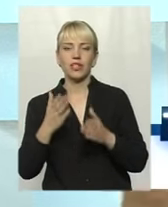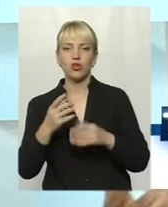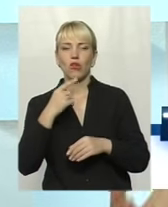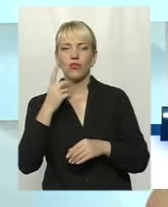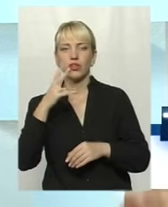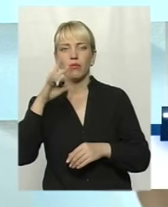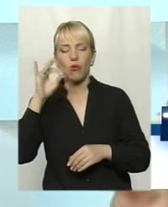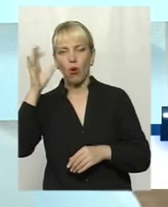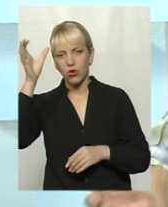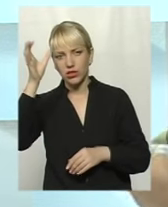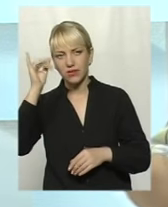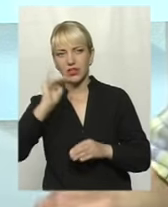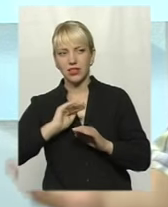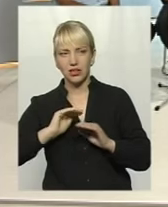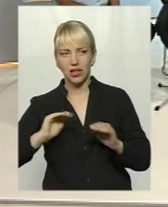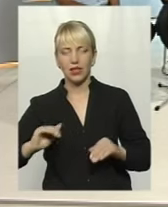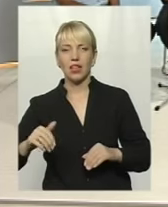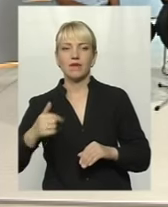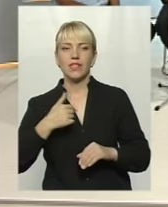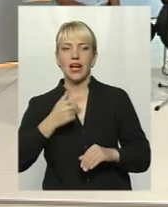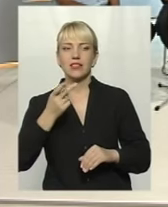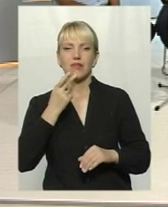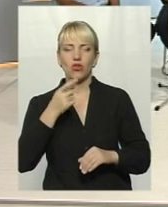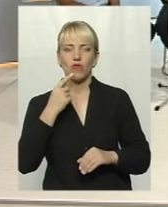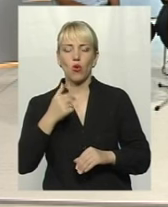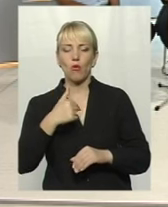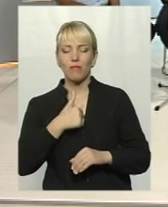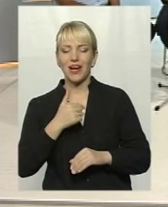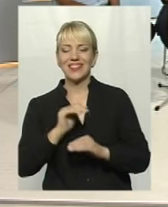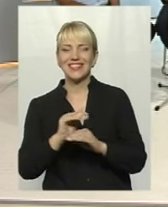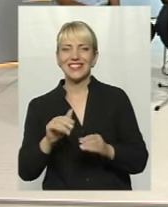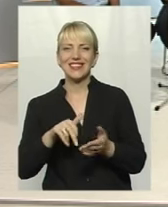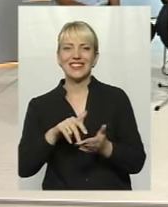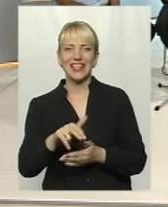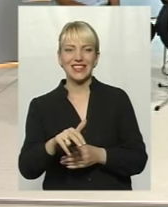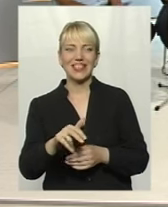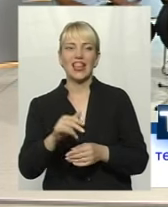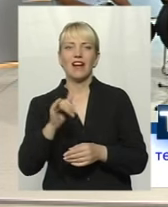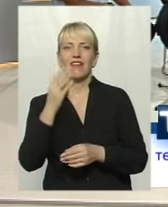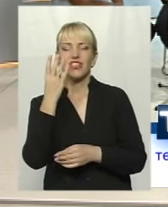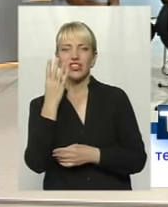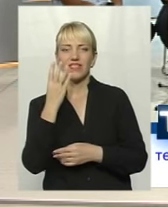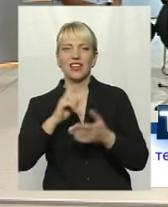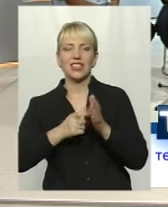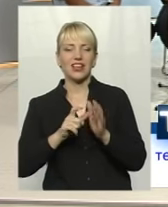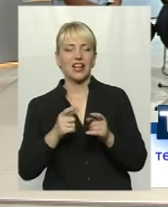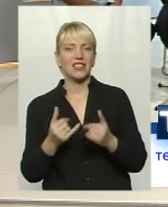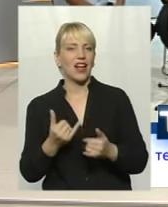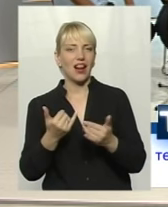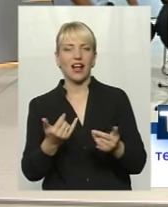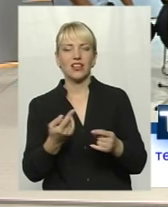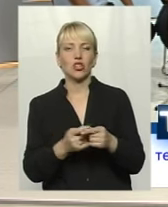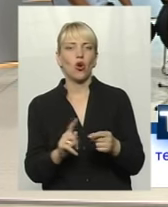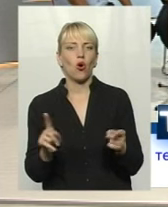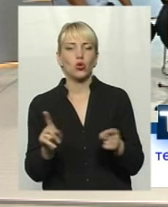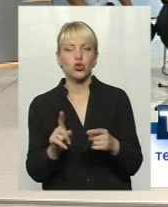дітей, я завжди кажу, мене дитина от йде в четвертий клас. Ну, вона ж йде туди не раді того, щоб вчитель получив зарплату, не раді того, що ця школа має бути